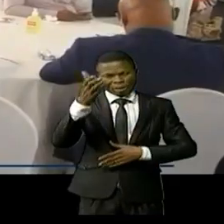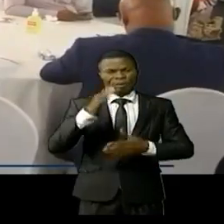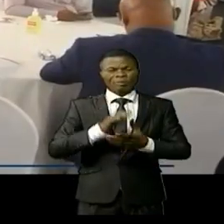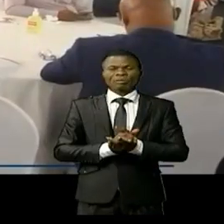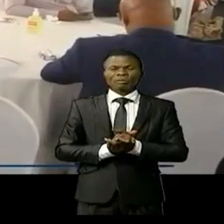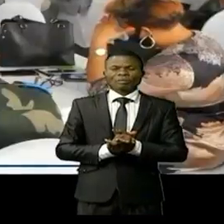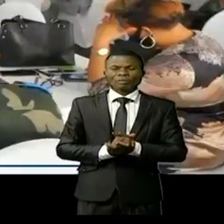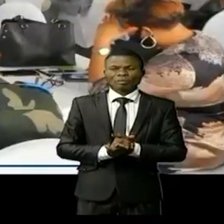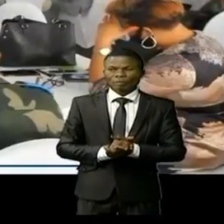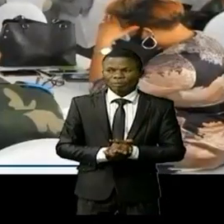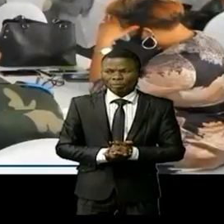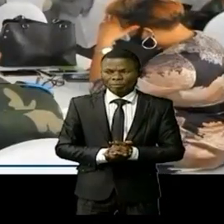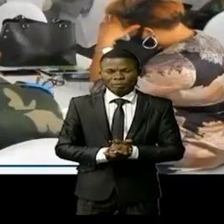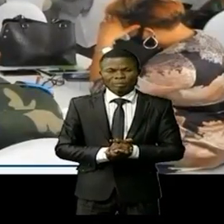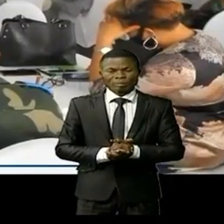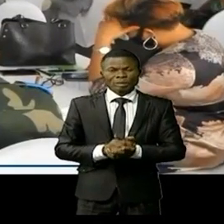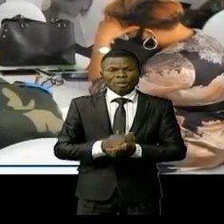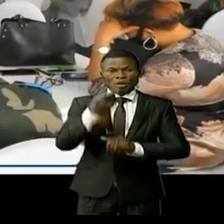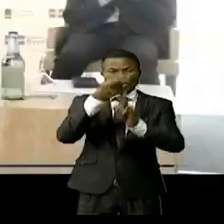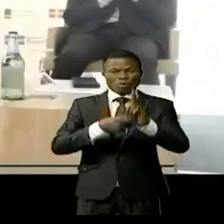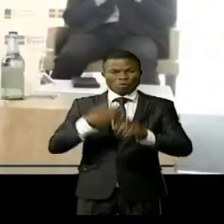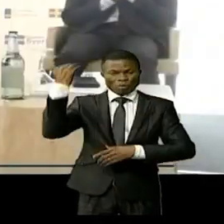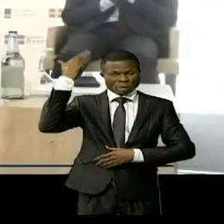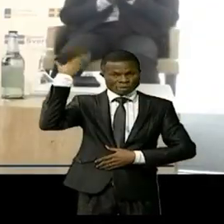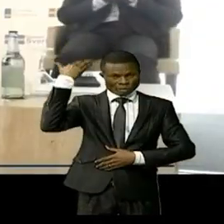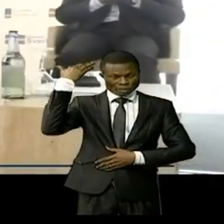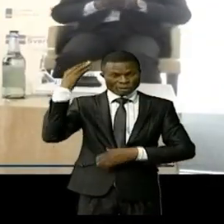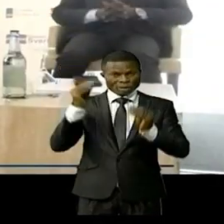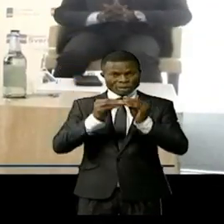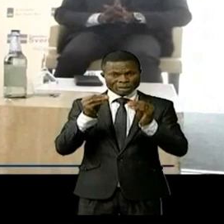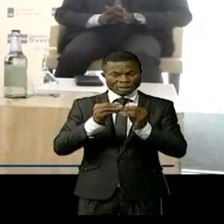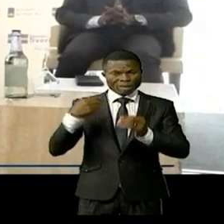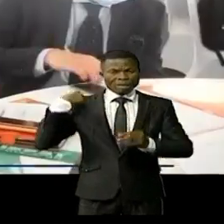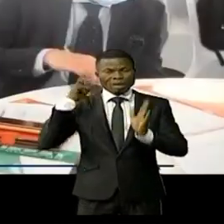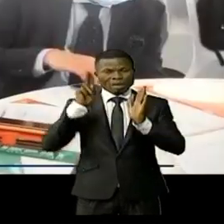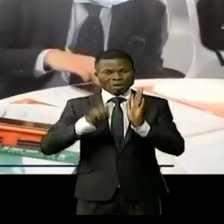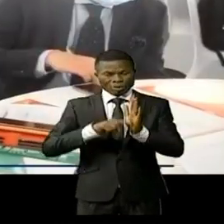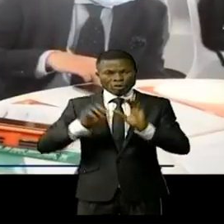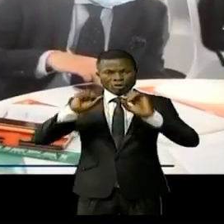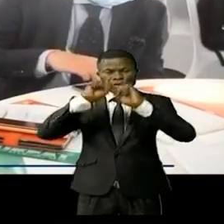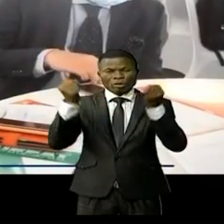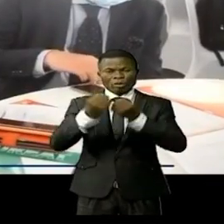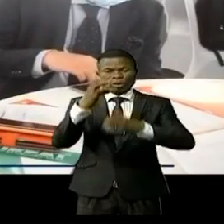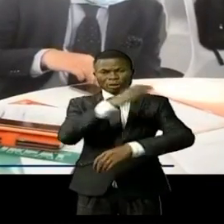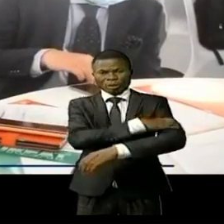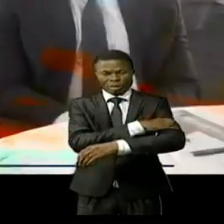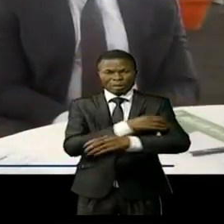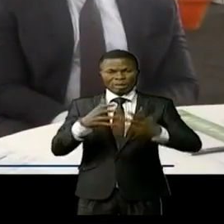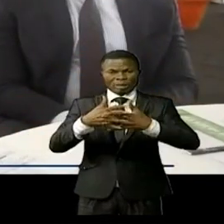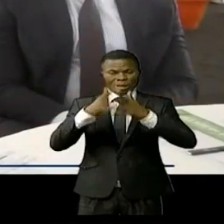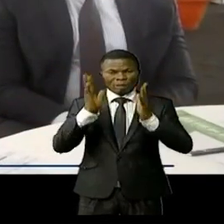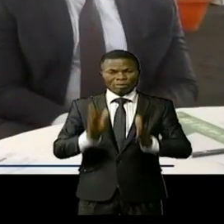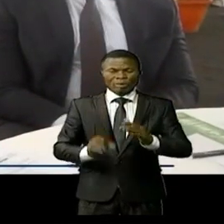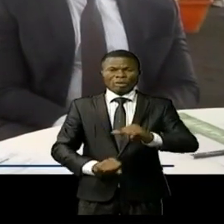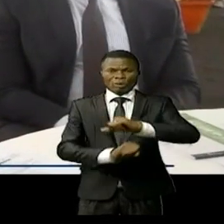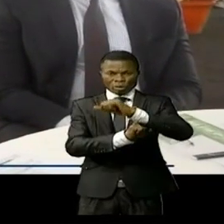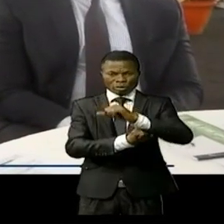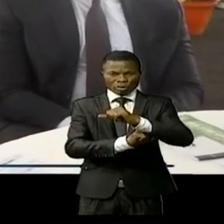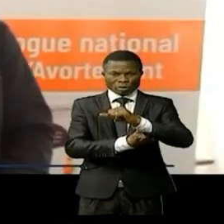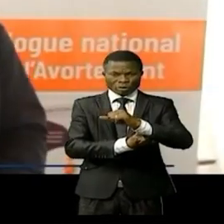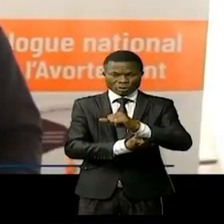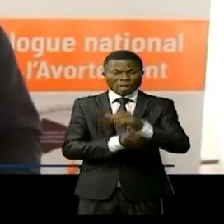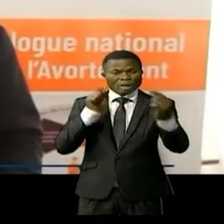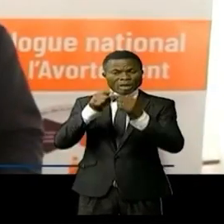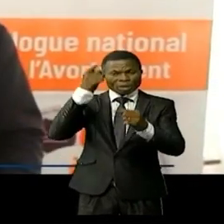14 décembre dernier ces assises qui ont mis ensemble le gouvernement la société civile et les partenaires d'appui avaient pour